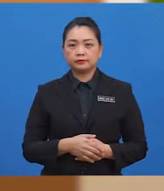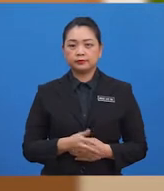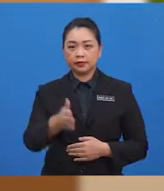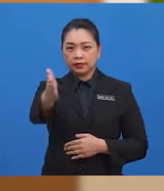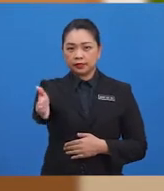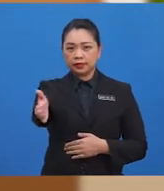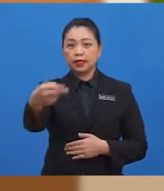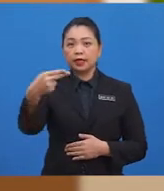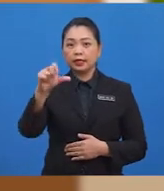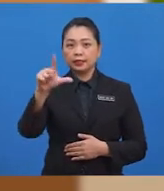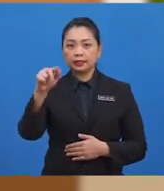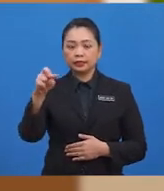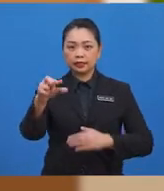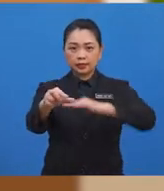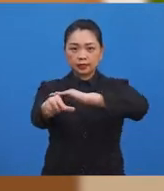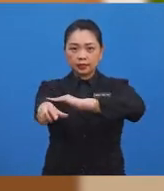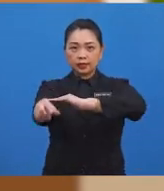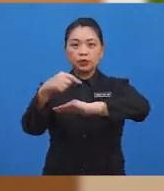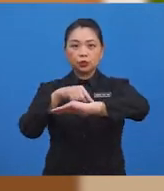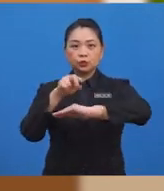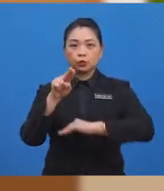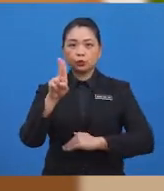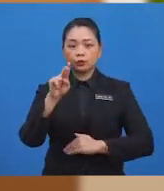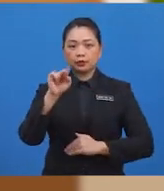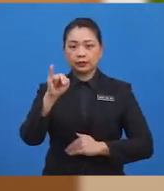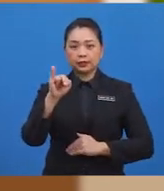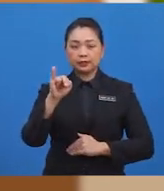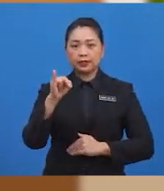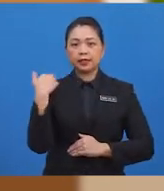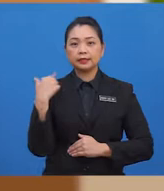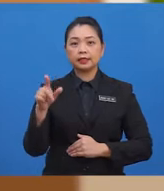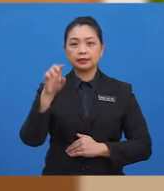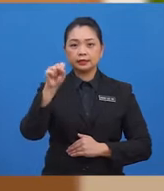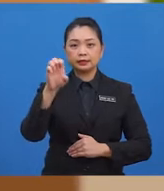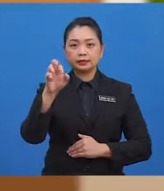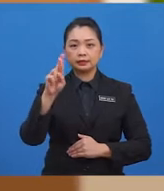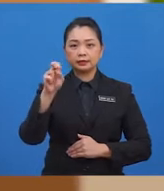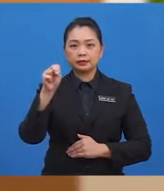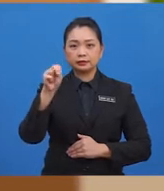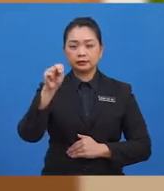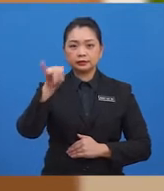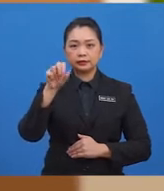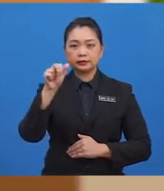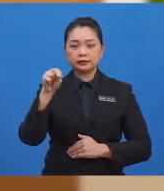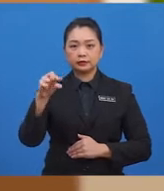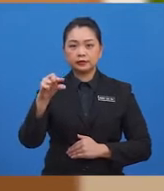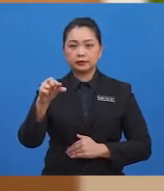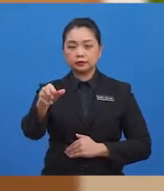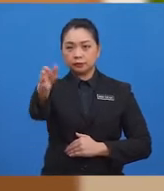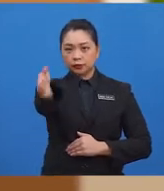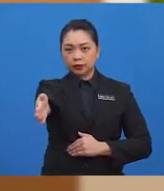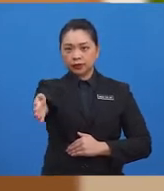adalah garis serenjang. Begitu juga, jalan helang dan jalan